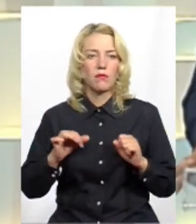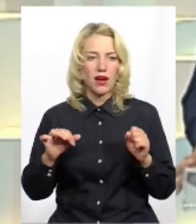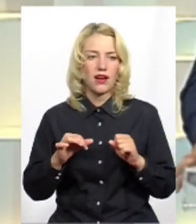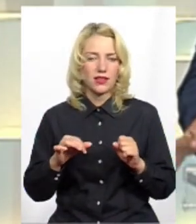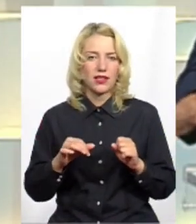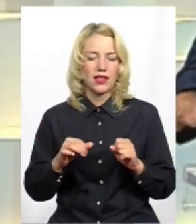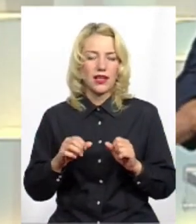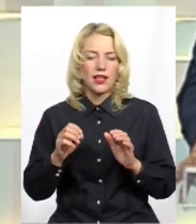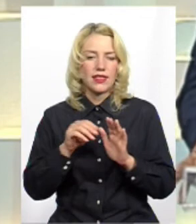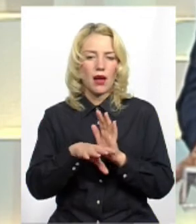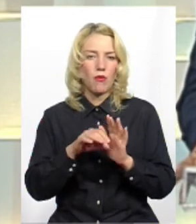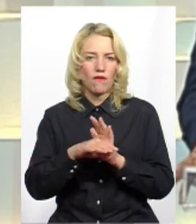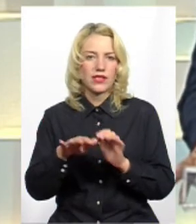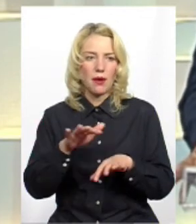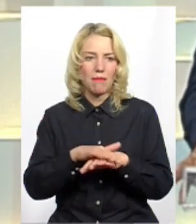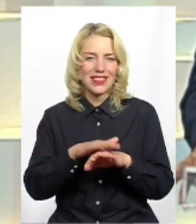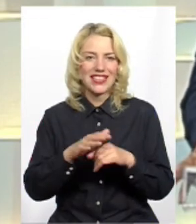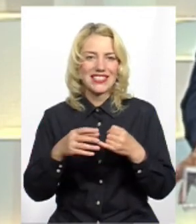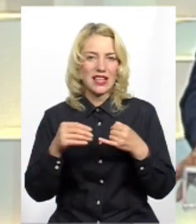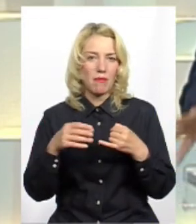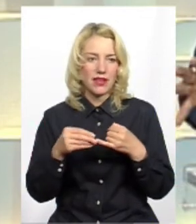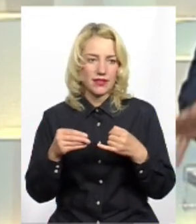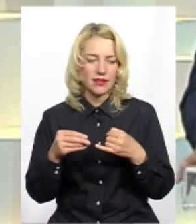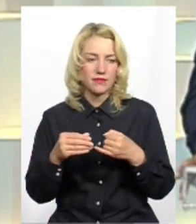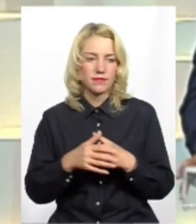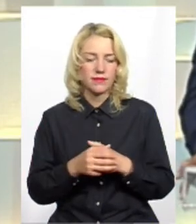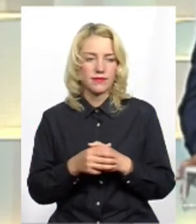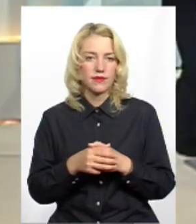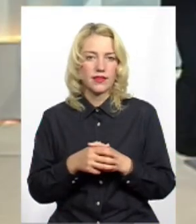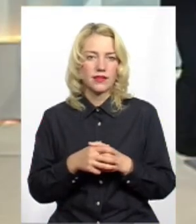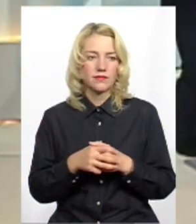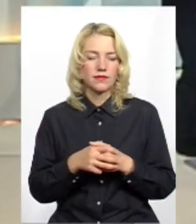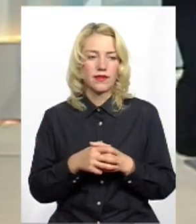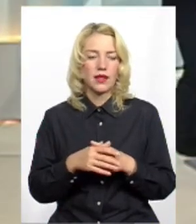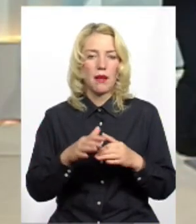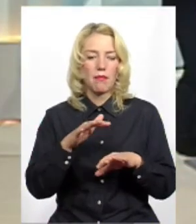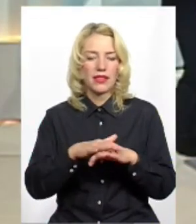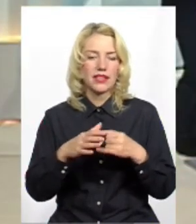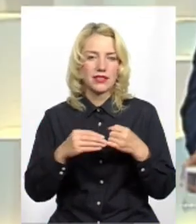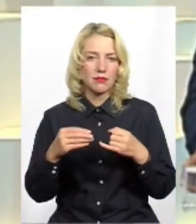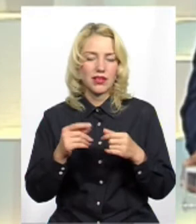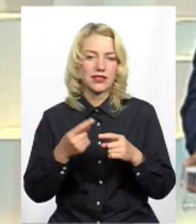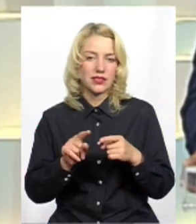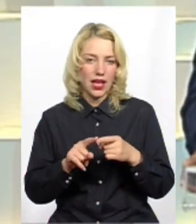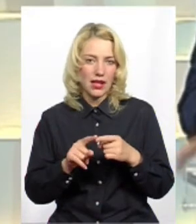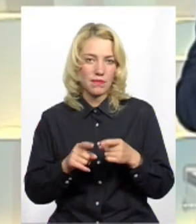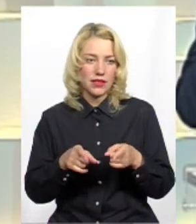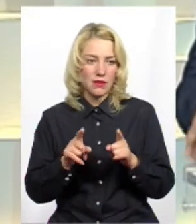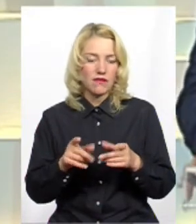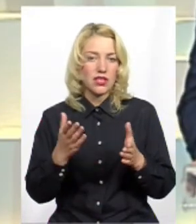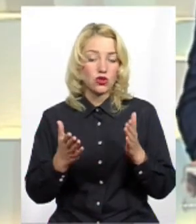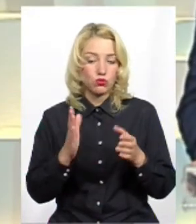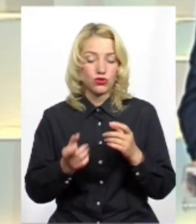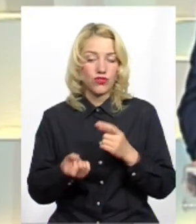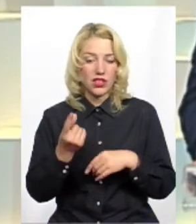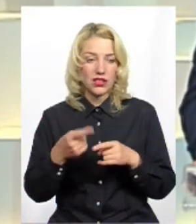наповнити банк землі... Так, будь ласка, закінчіть. Банк землі, насправді, це... Якщо будуть